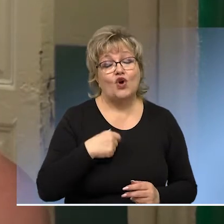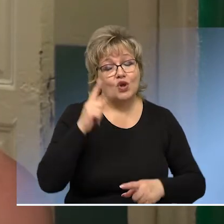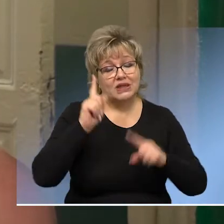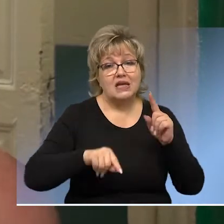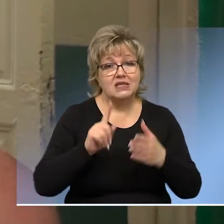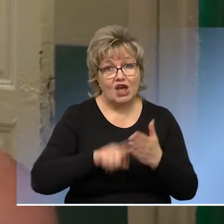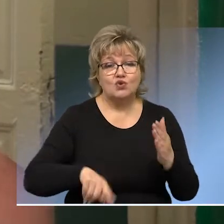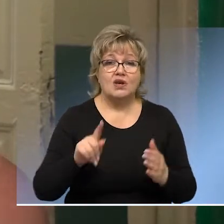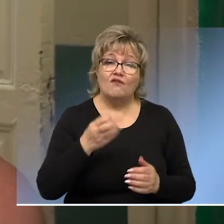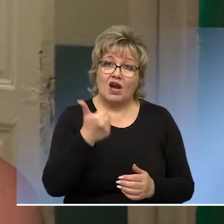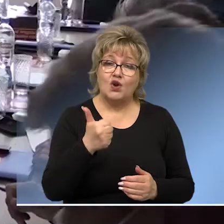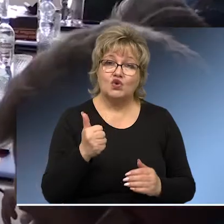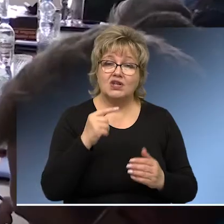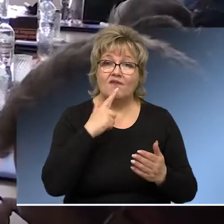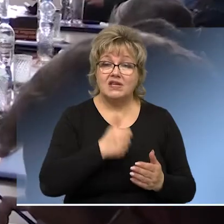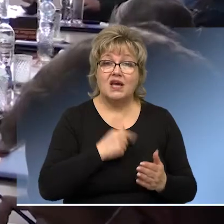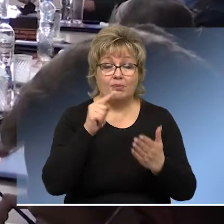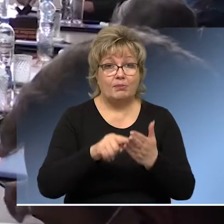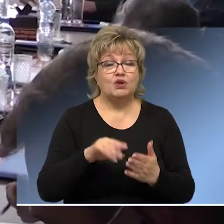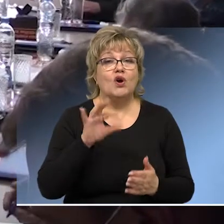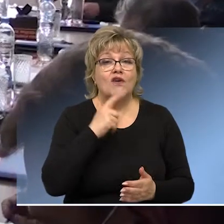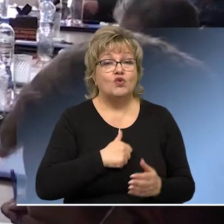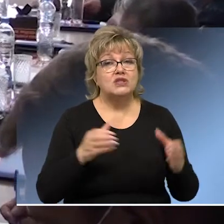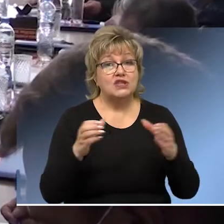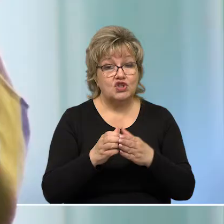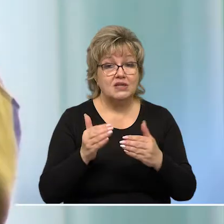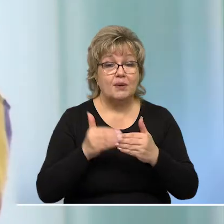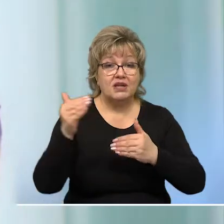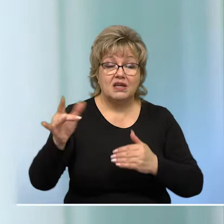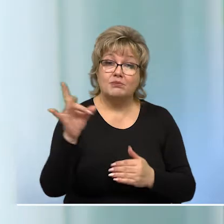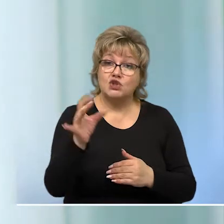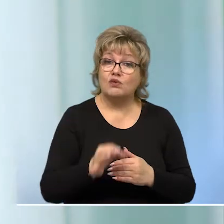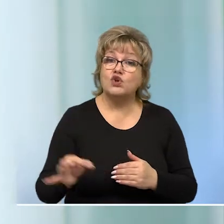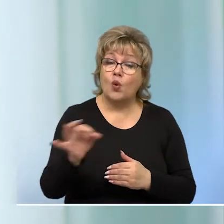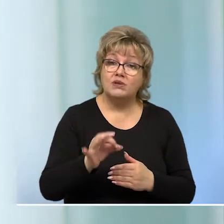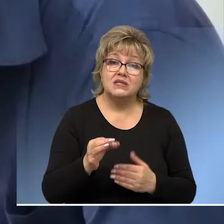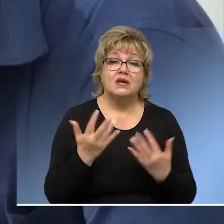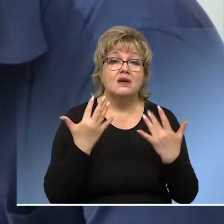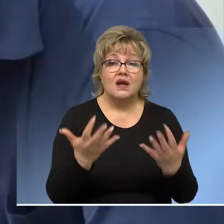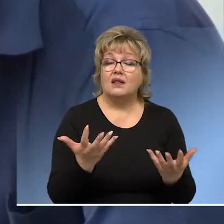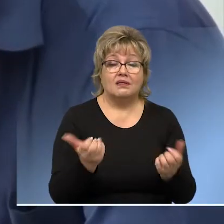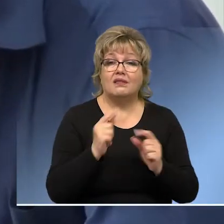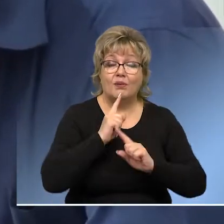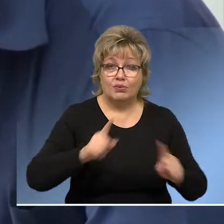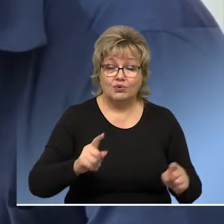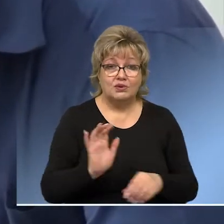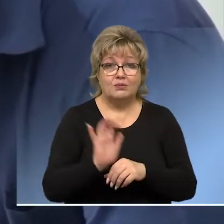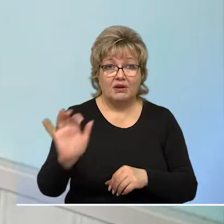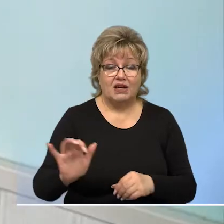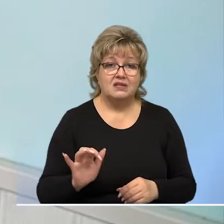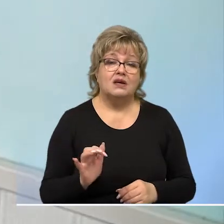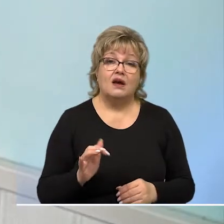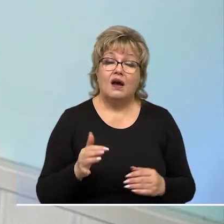надеюсь, в хорошие войска попадут. В условиях карантина воинские части за пределы Ростовской области новобранцев вряд ли отправят.